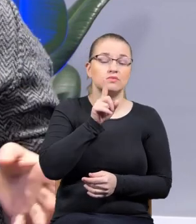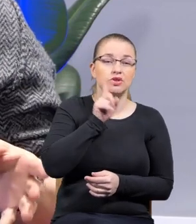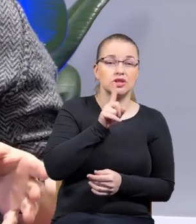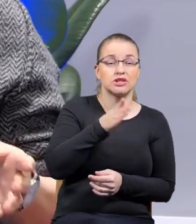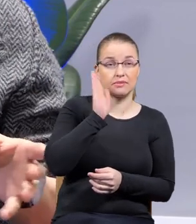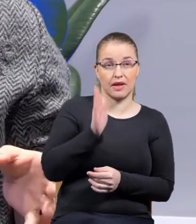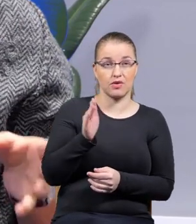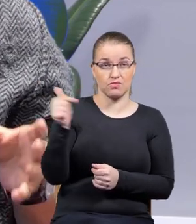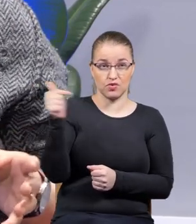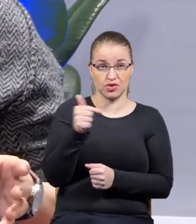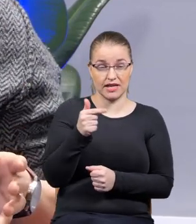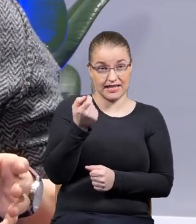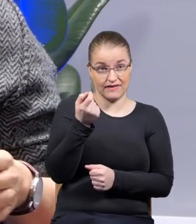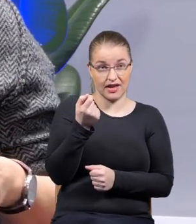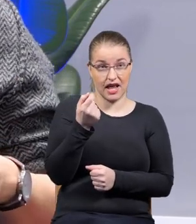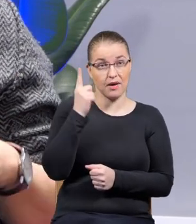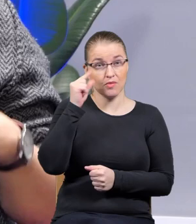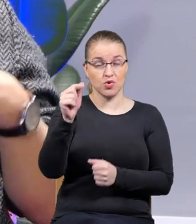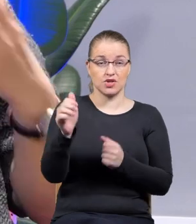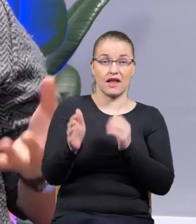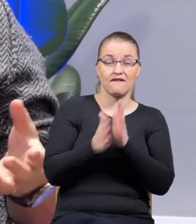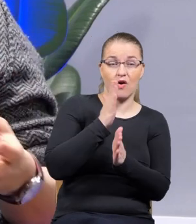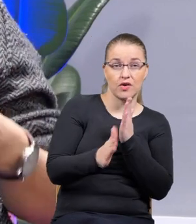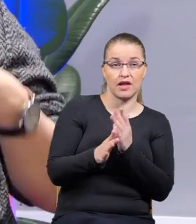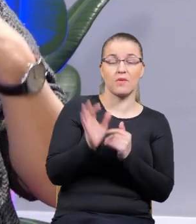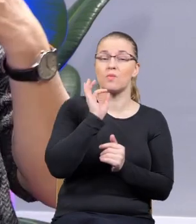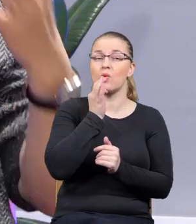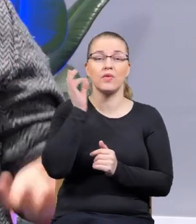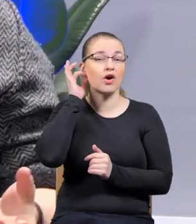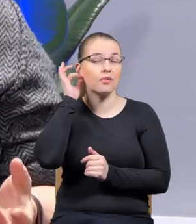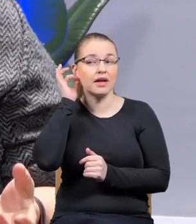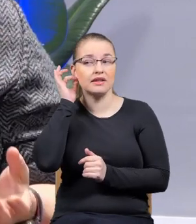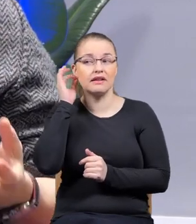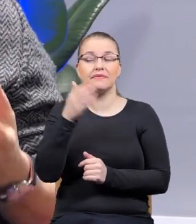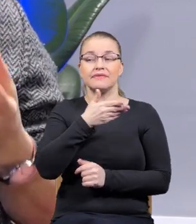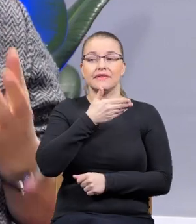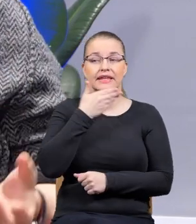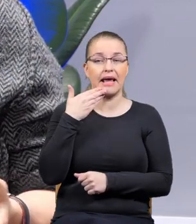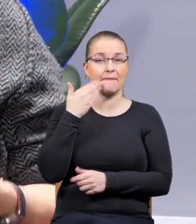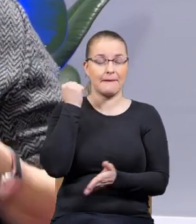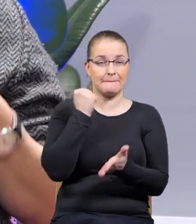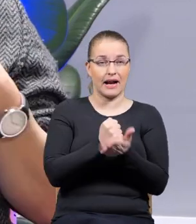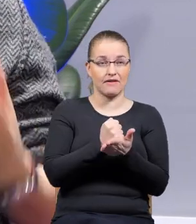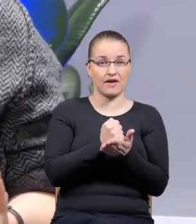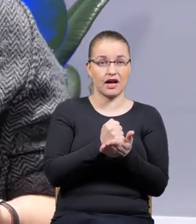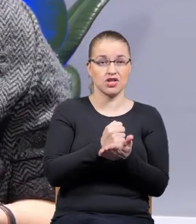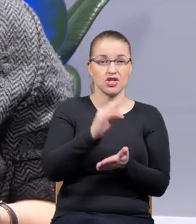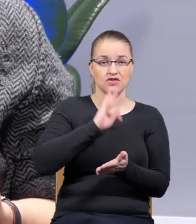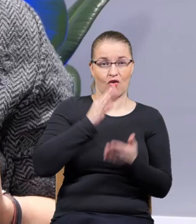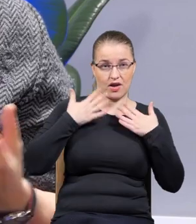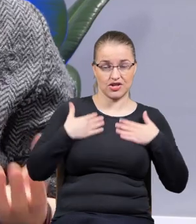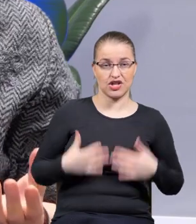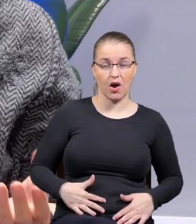musieli może za chwilę iść na jakąś wojnę. Młodych kobiet, które nie mają prawa do swojego